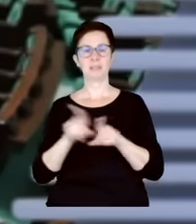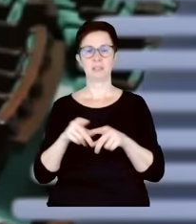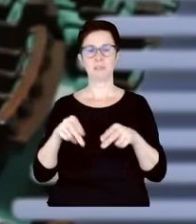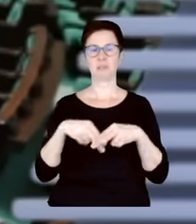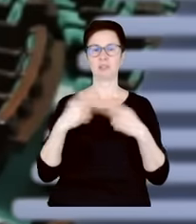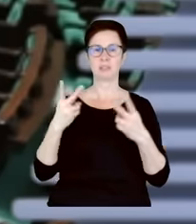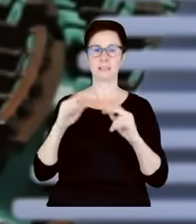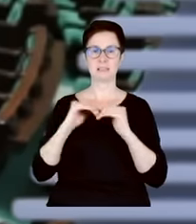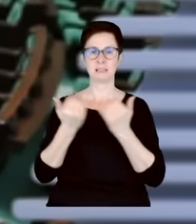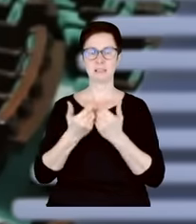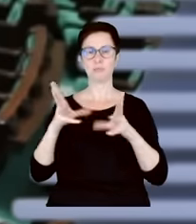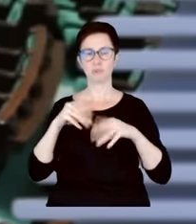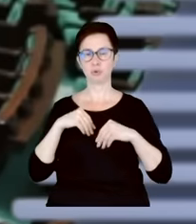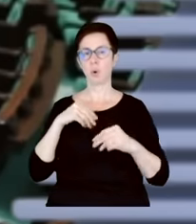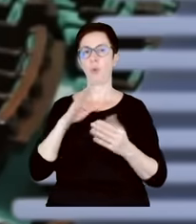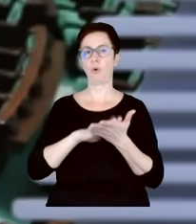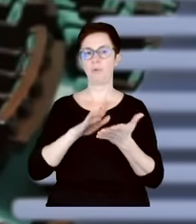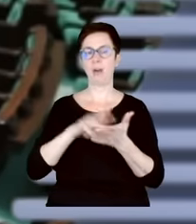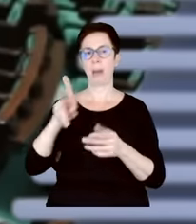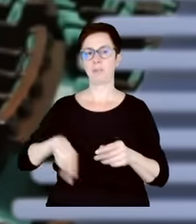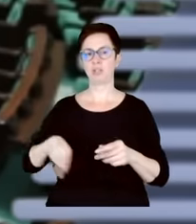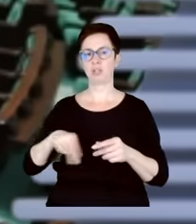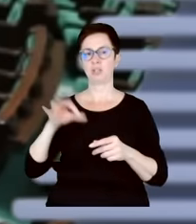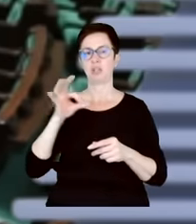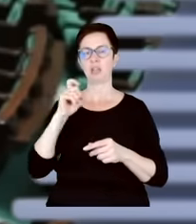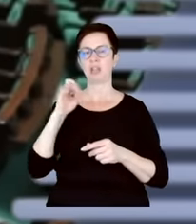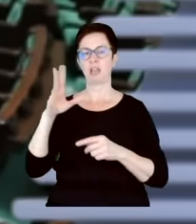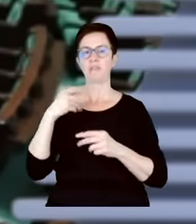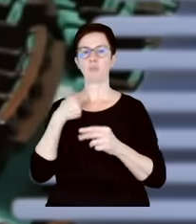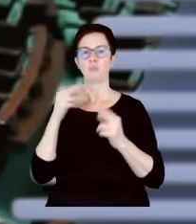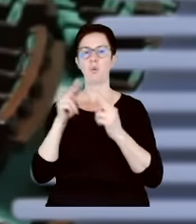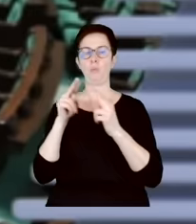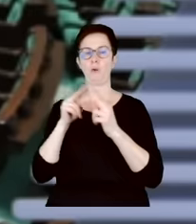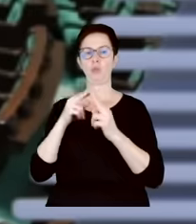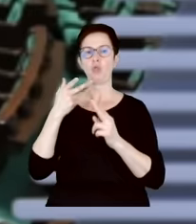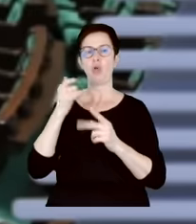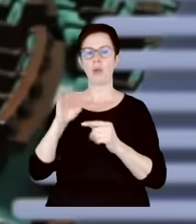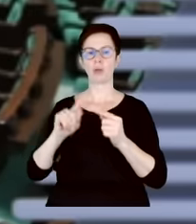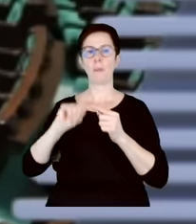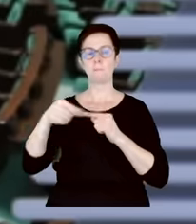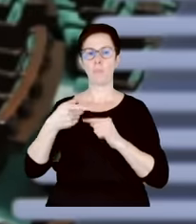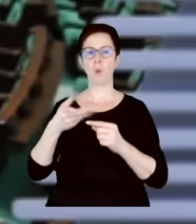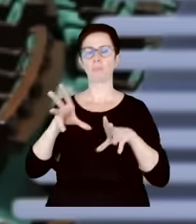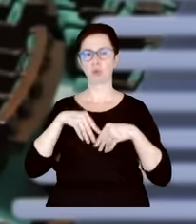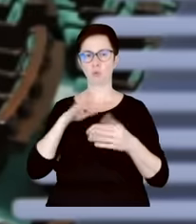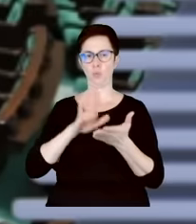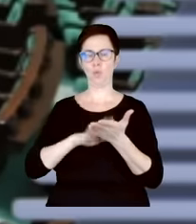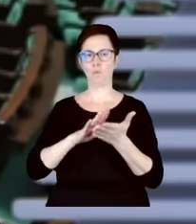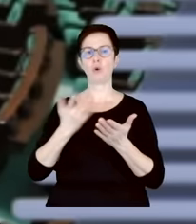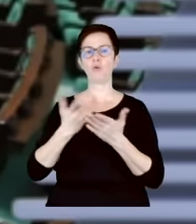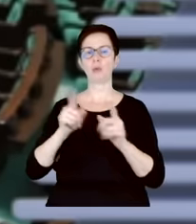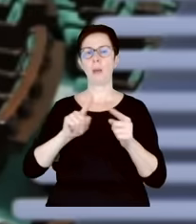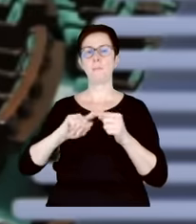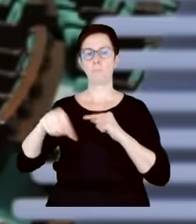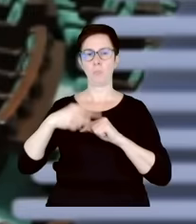przyjął uchwałę, a ministra Sienkiewicz mógł skontaktować się z notariuszem po przyjęciu uchwały, czyli po godzinie 22.19